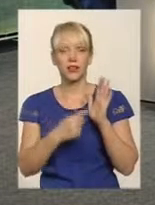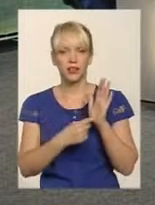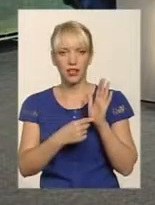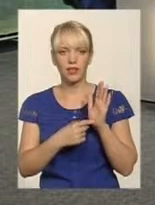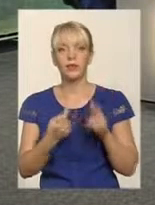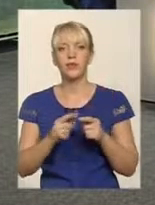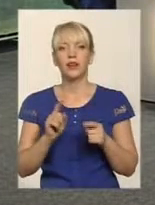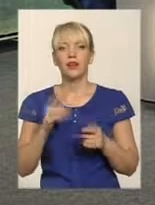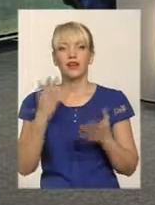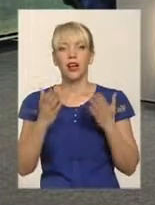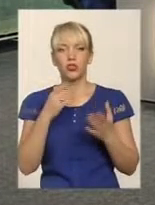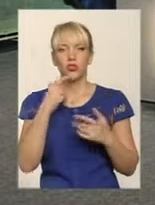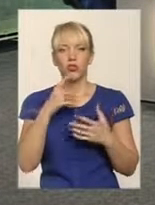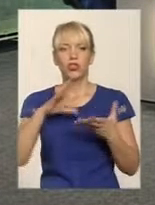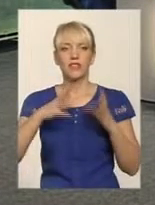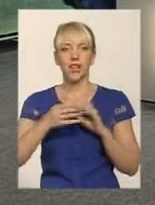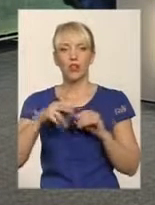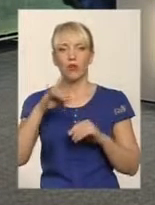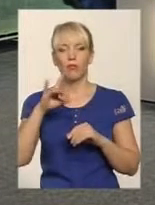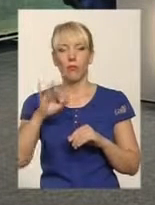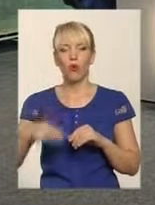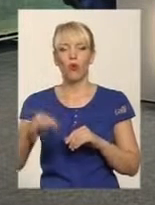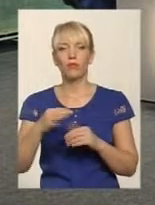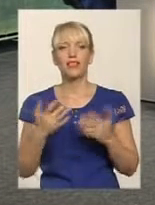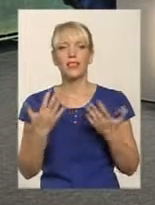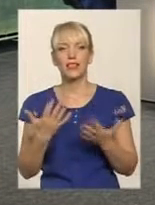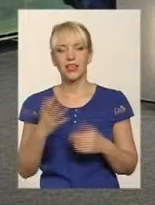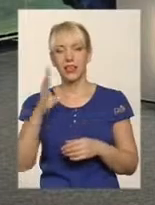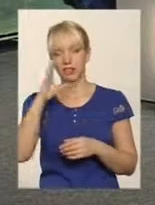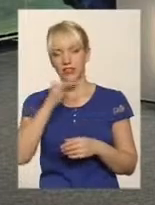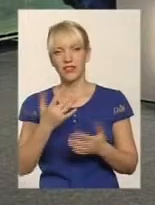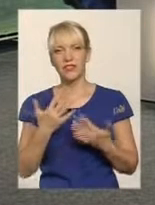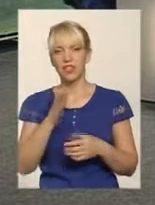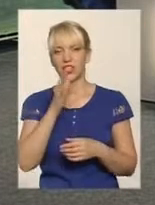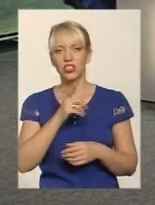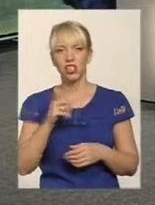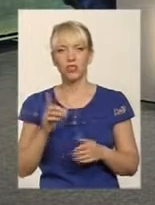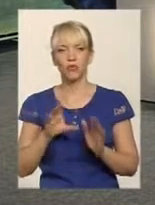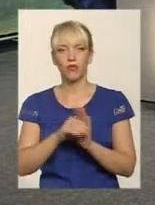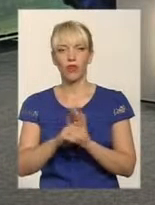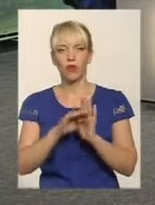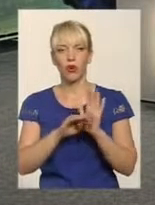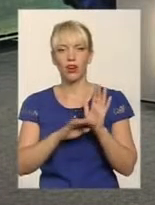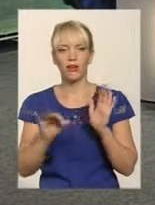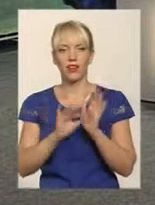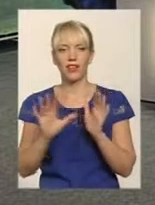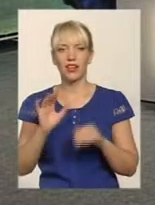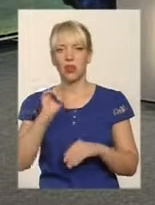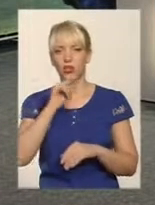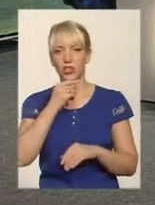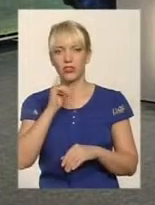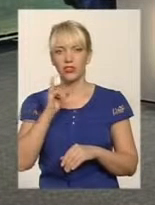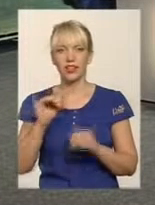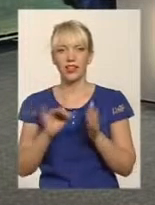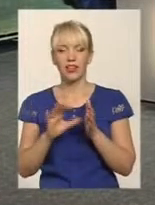загалом про область, наскільки ефективно і скільки часу вже впроваджується у нас програми енергоощадності, енергозбереження, якщо